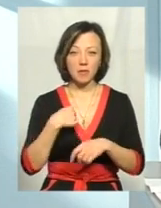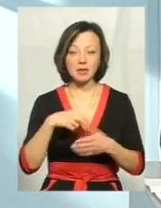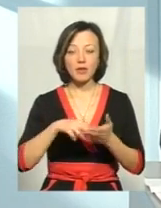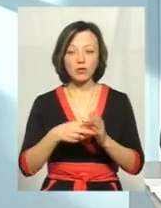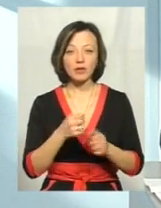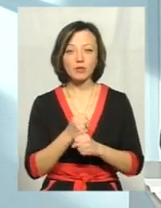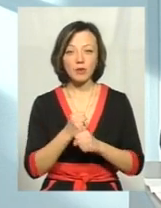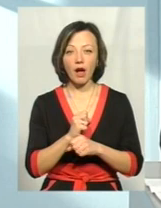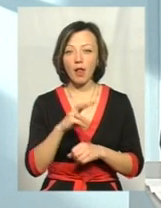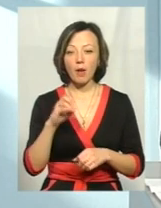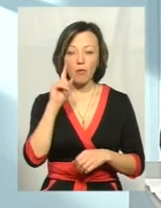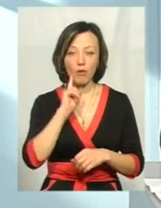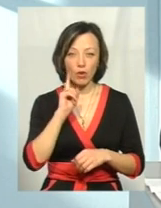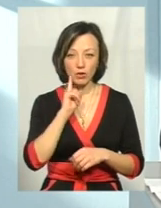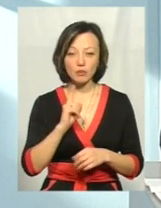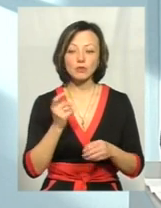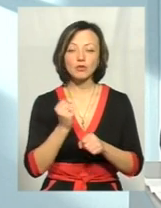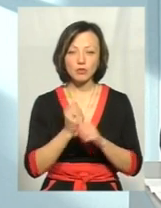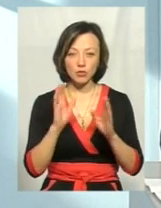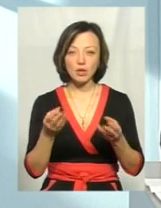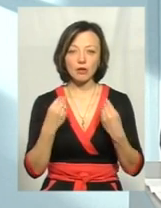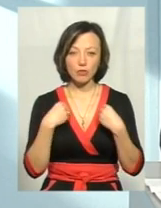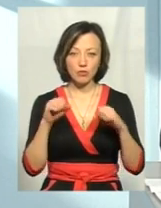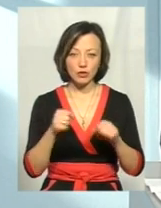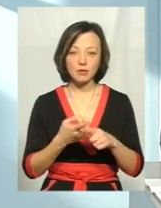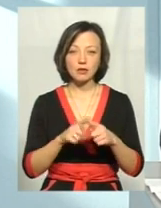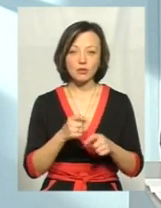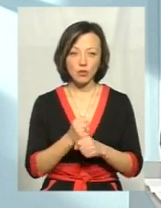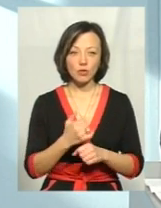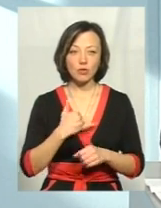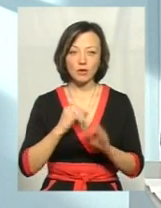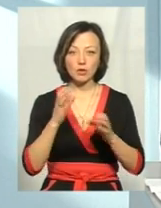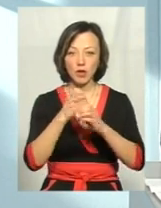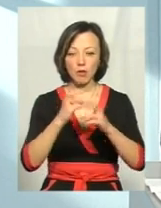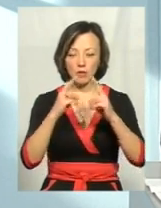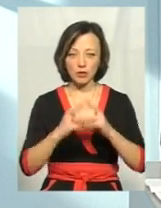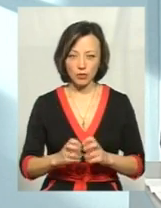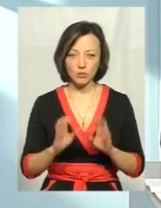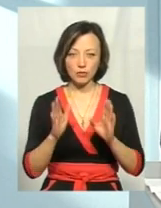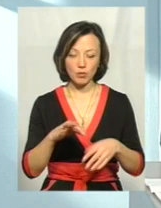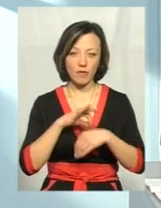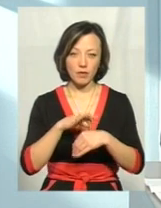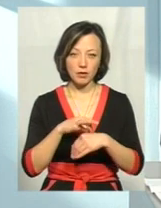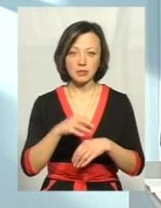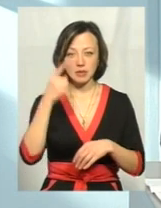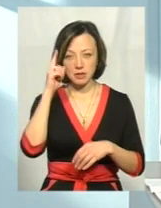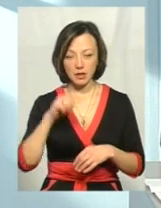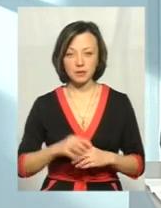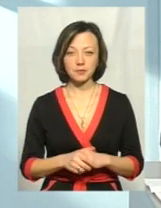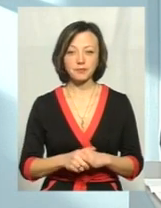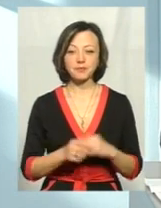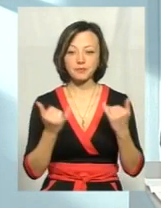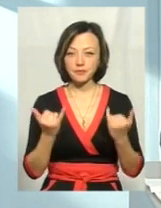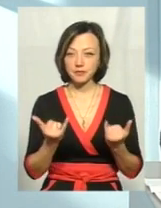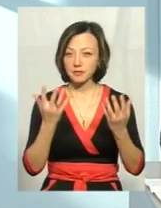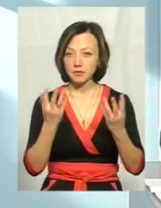планували зробити, але поки що. Ми це зробимо, дадуть можливість, ми це зробимо, у нас все-таки буде лабораторія, ми такі дослідження проведемо і будемо знати. Тобто на даний